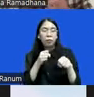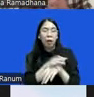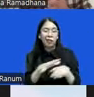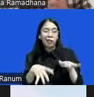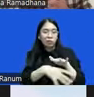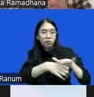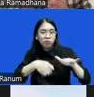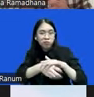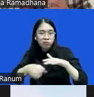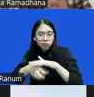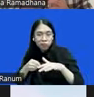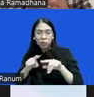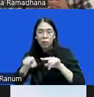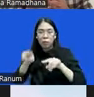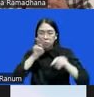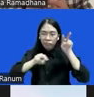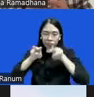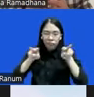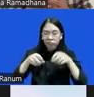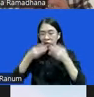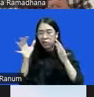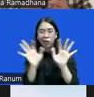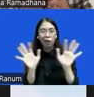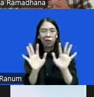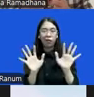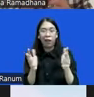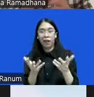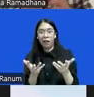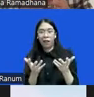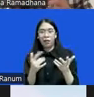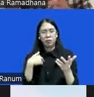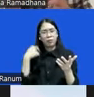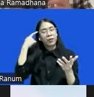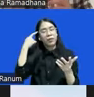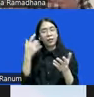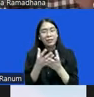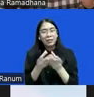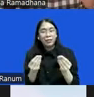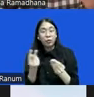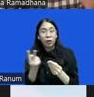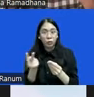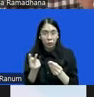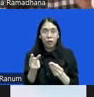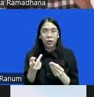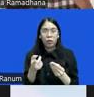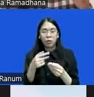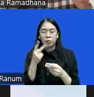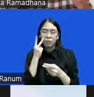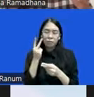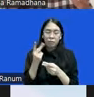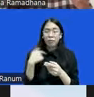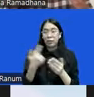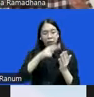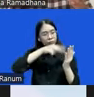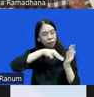tanpa ada pengawasan yang clear. Rasa-rasanya kesimpulan yang kedua, yang terlihat kalau kita baca